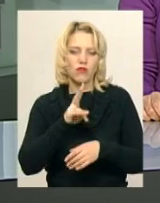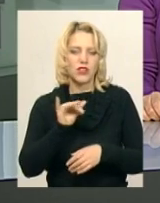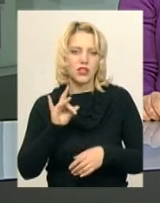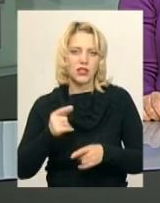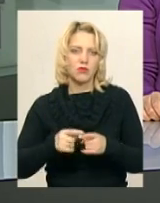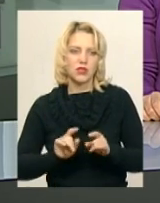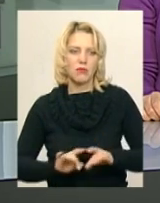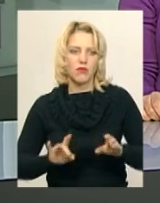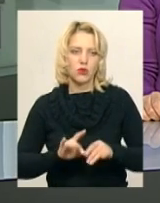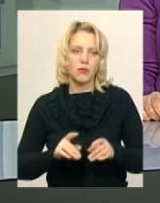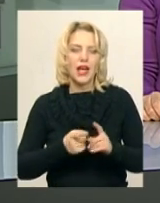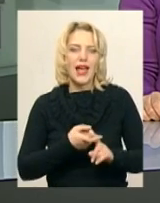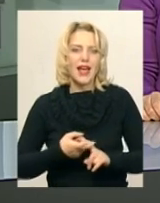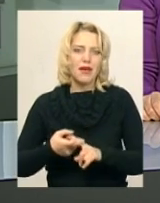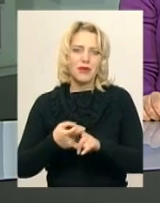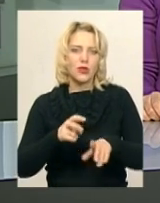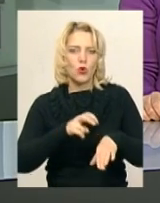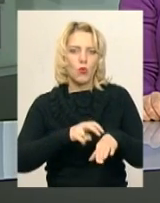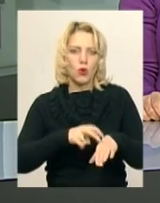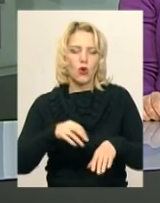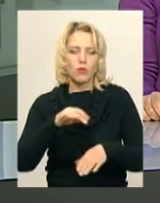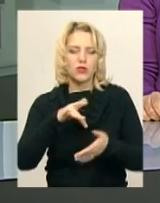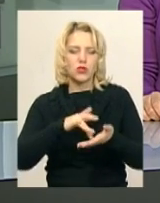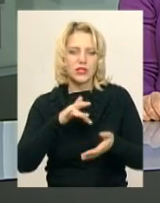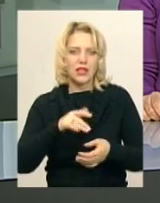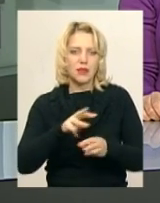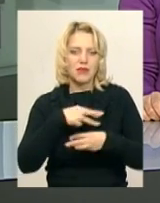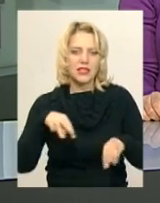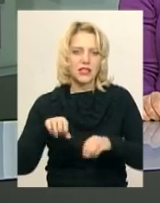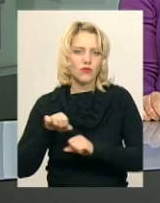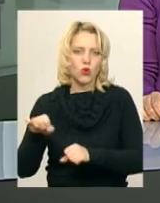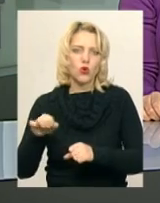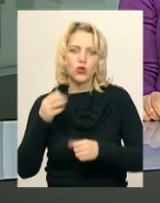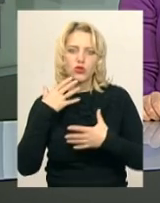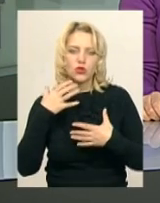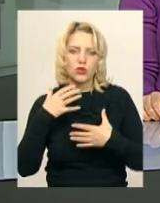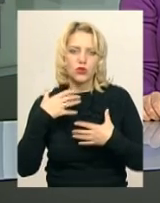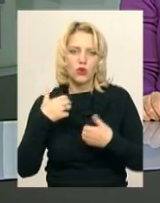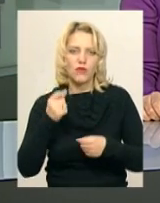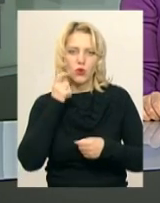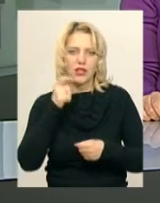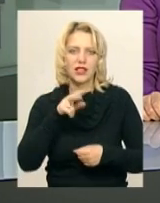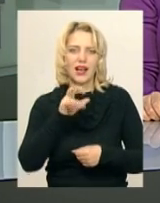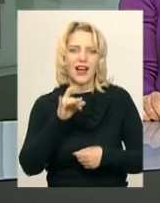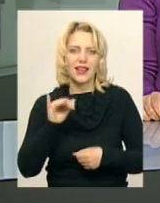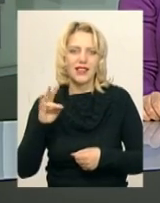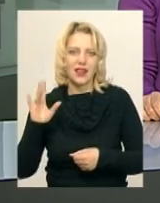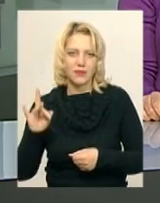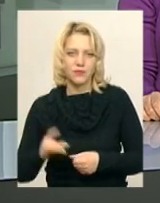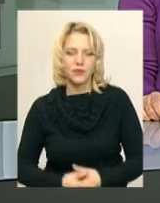це розповідає епідеміолог обласного лабораторного центру Міністерства охорони здоров'я України Лариса Калінер.